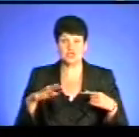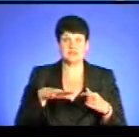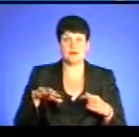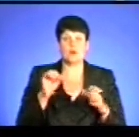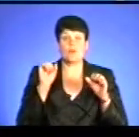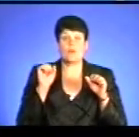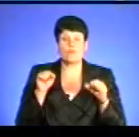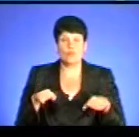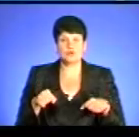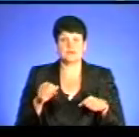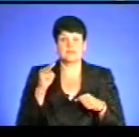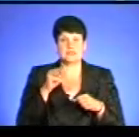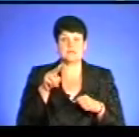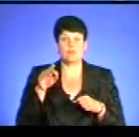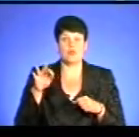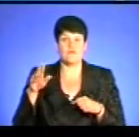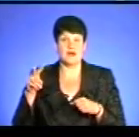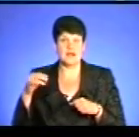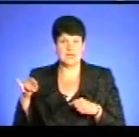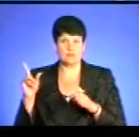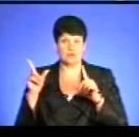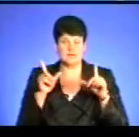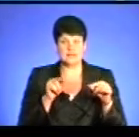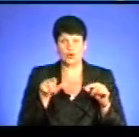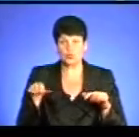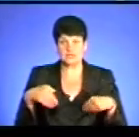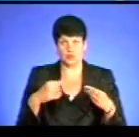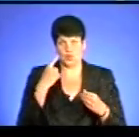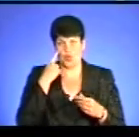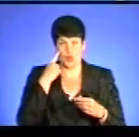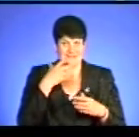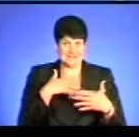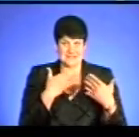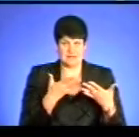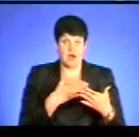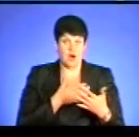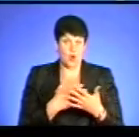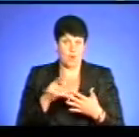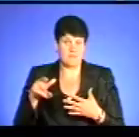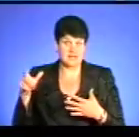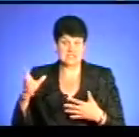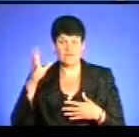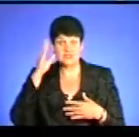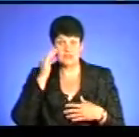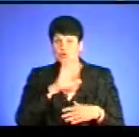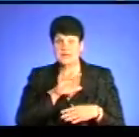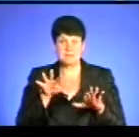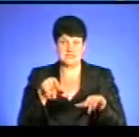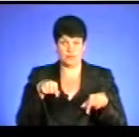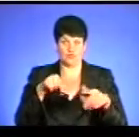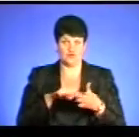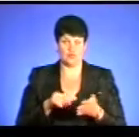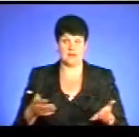Можна для Таїсі Павлі поїхти, Зані, Лорак. Люди дають оцінку. Не ми приходимо, блокуємо, а люди, громадськість вважає, що не місце їм виступати.